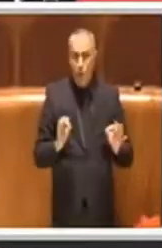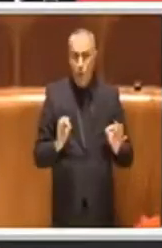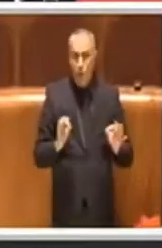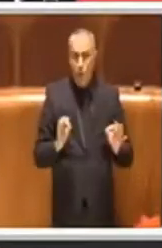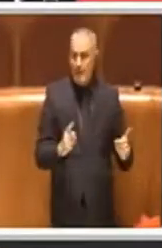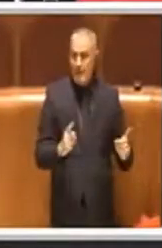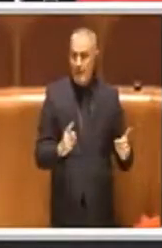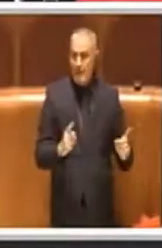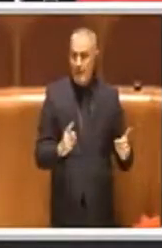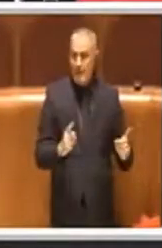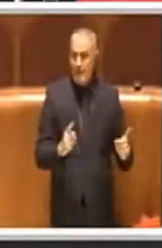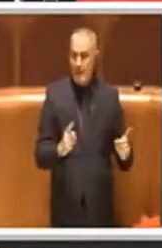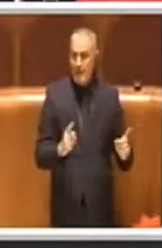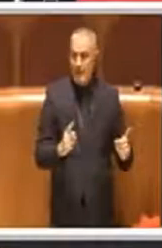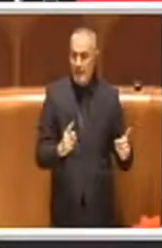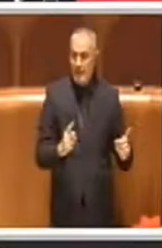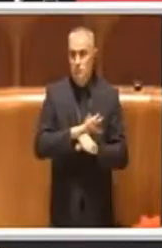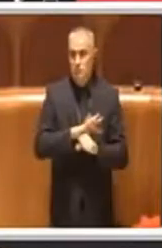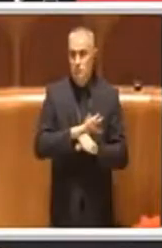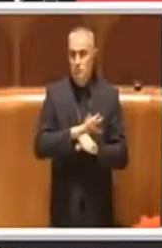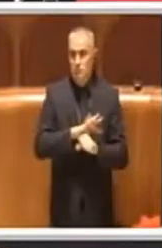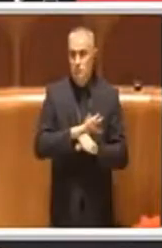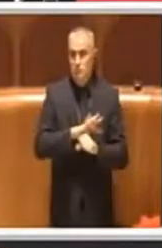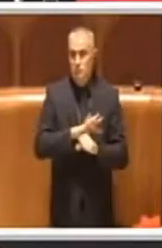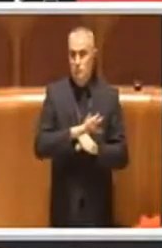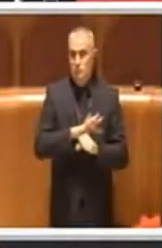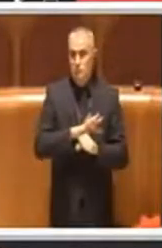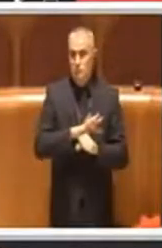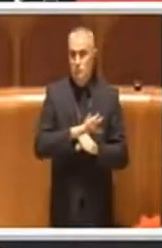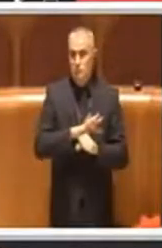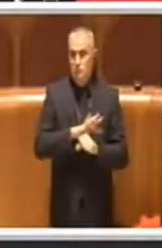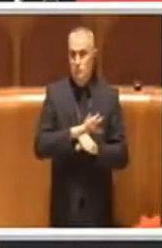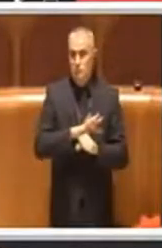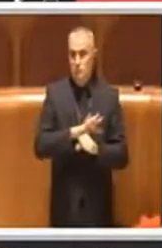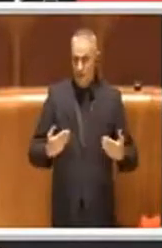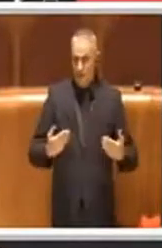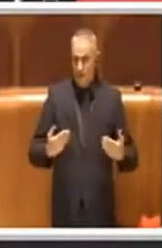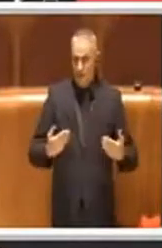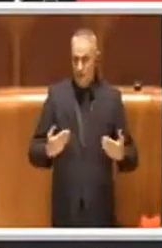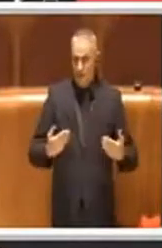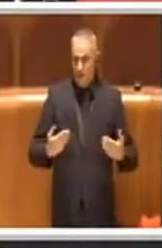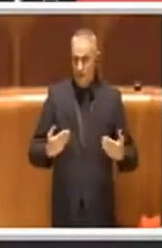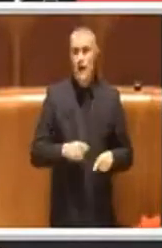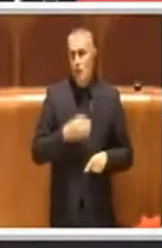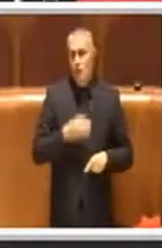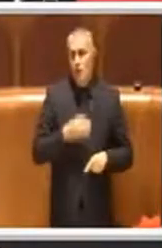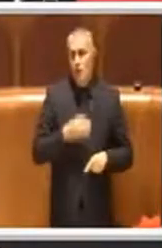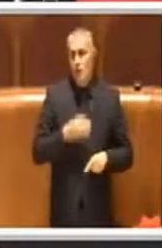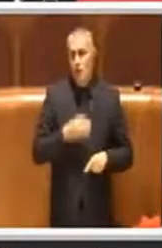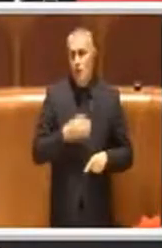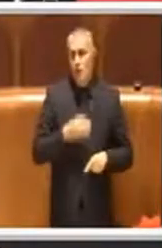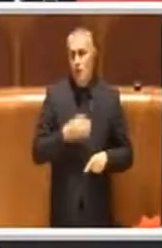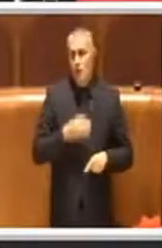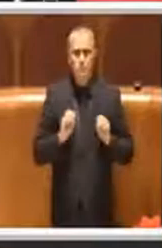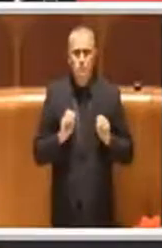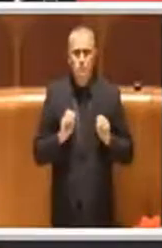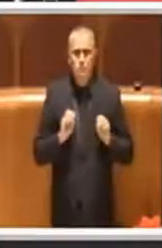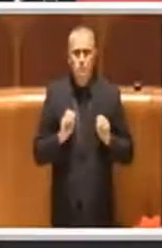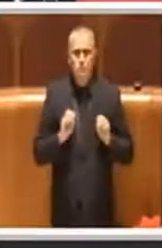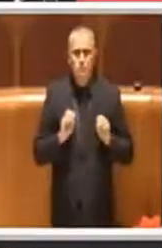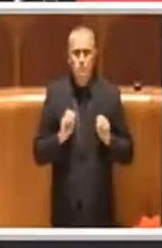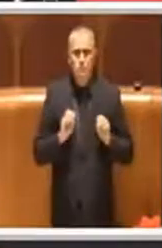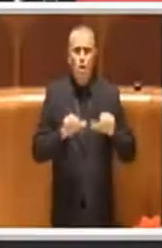momento insomma di emergenza sanitaria di poter attuare i corsi nella massima sicurezza